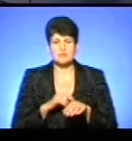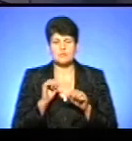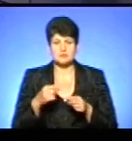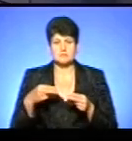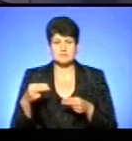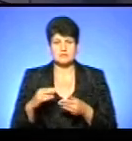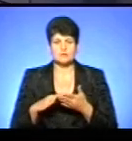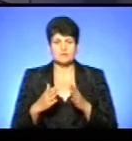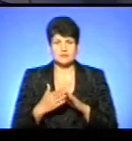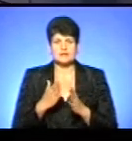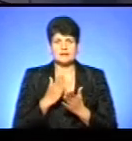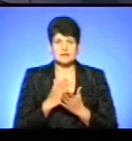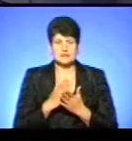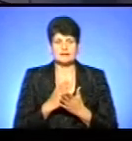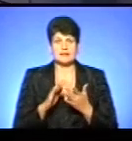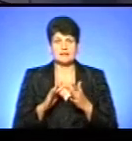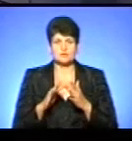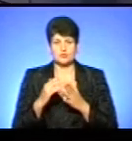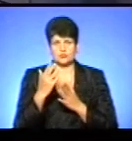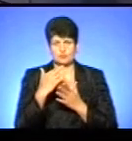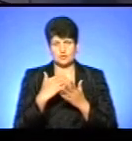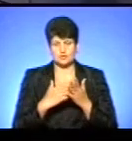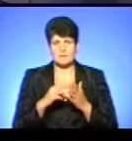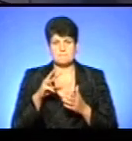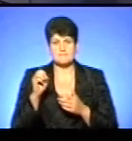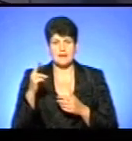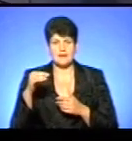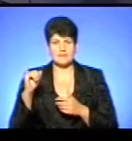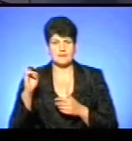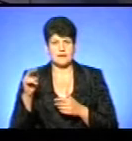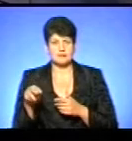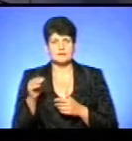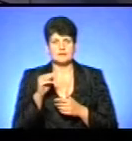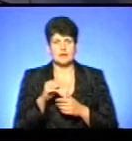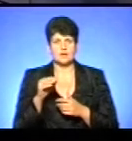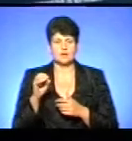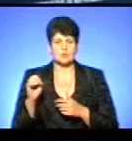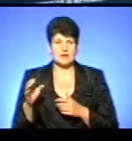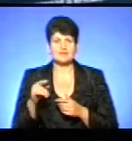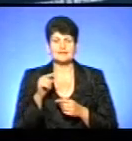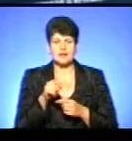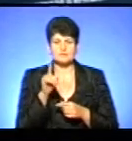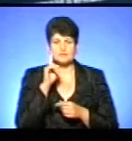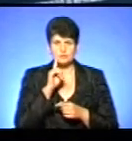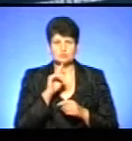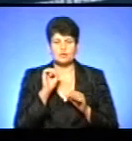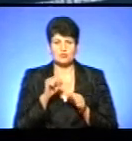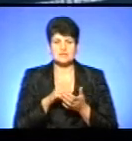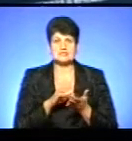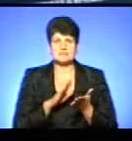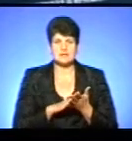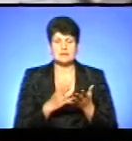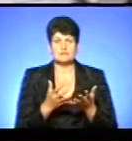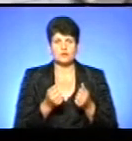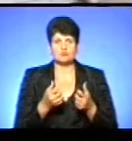укласти декларації, знаходиться на електронному ресурсі MedicalTUA. Там же для зручності пацієнтів можна записатися на